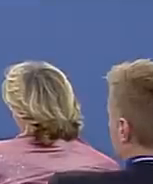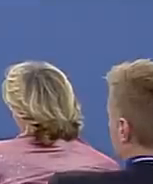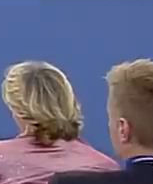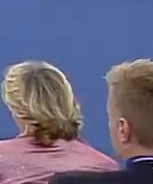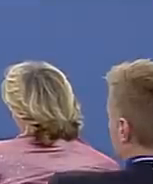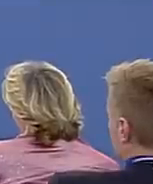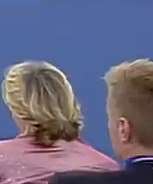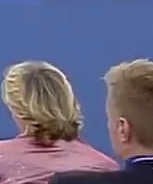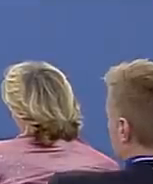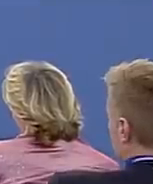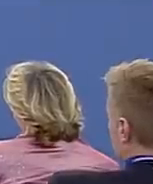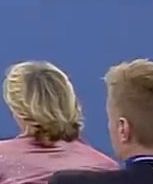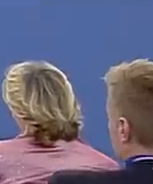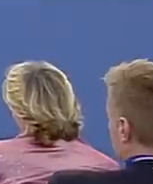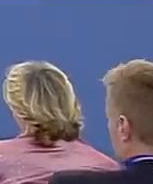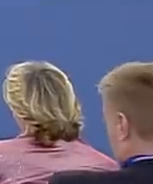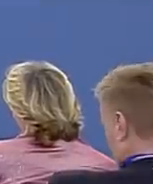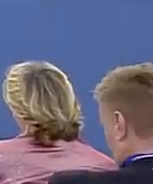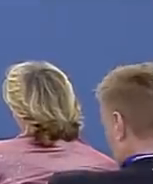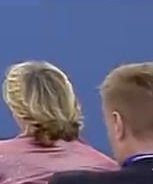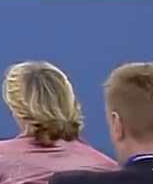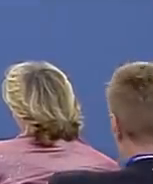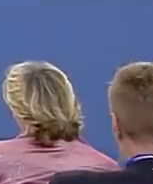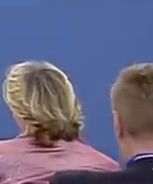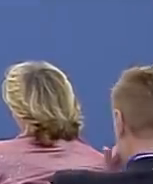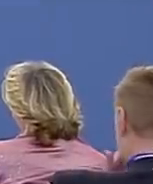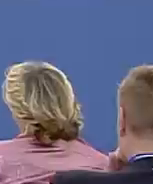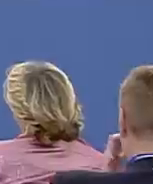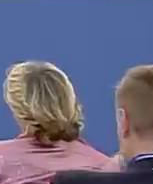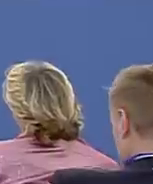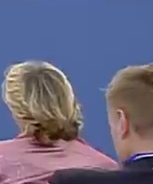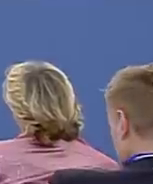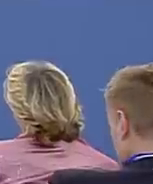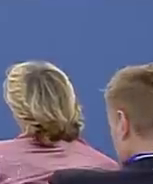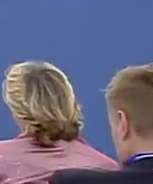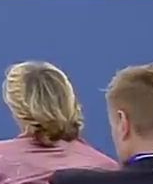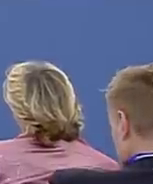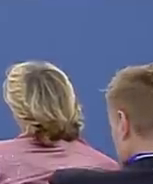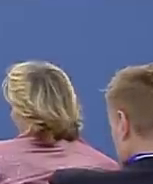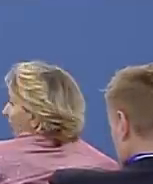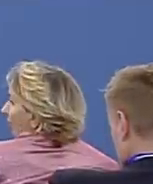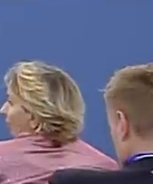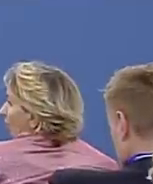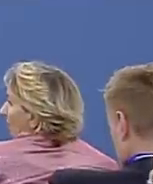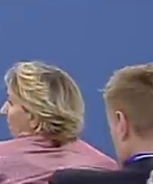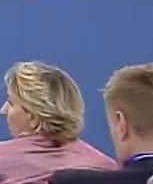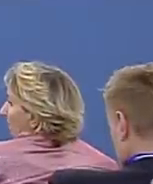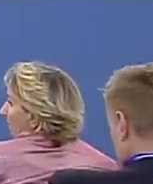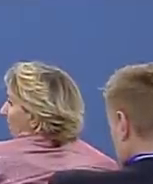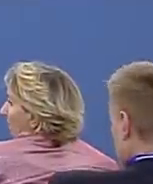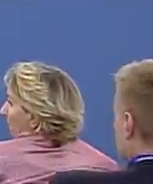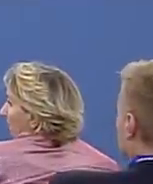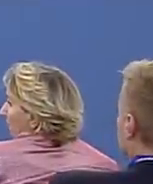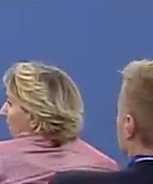reparti c'era, ricordo, la denuncia di un proprietario dell'immobile e il sequestro preventivo concesso dall'autorità giudiziaria.